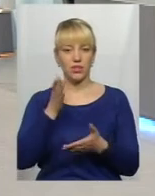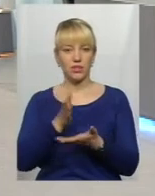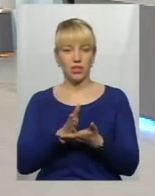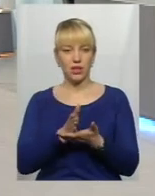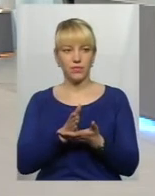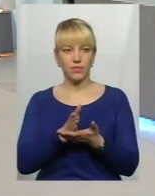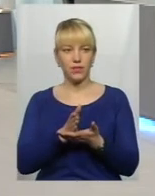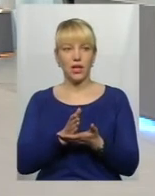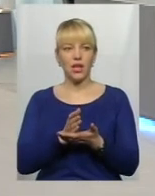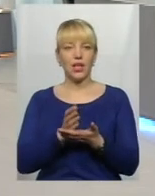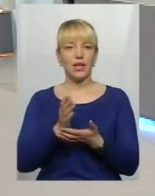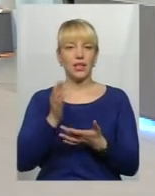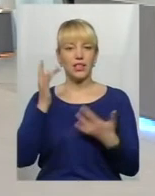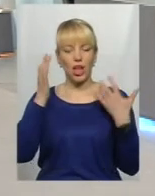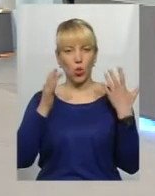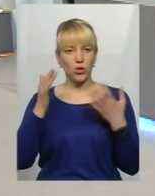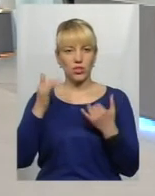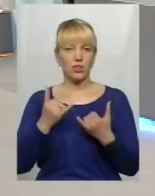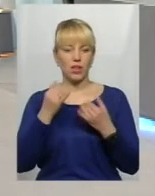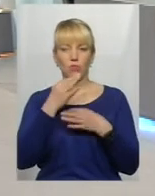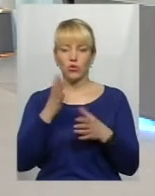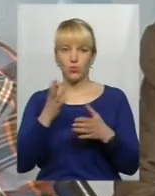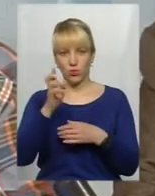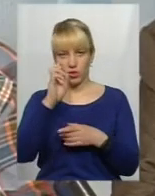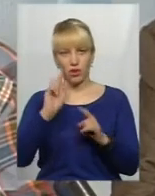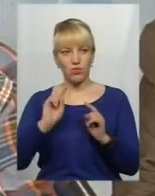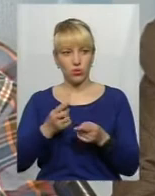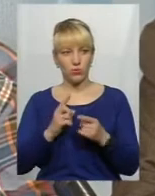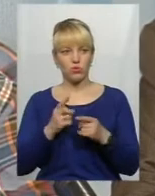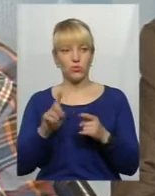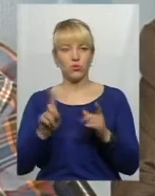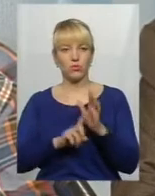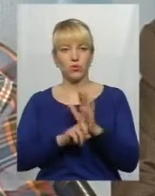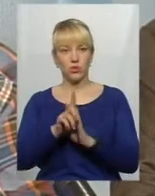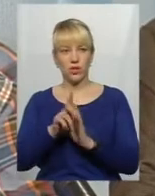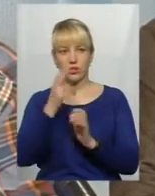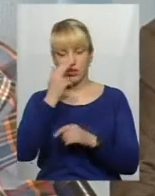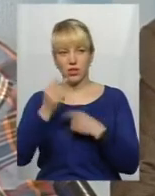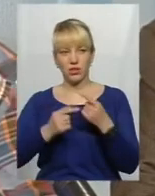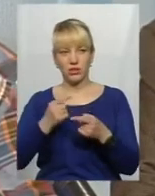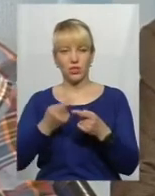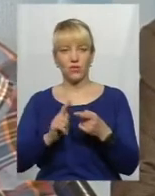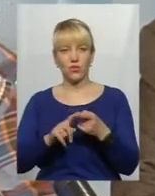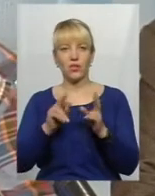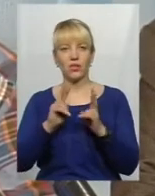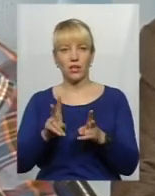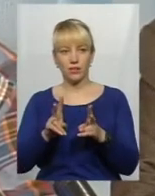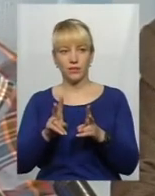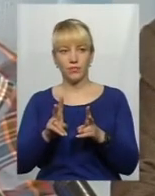ідеологічними для будь-якої держави. Чому? Тому що починається традиційно вони як